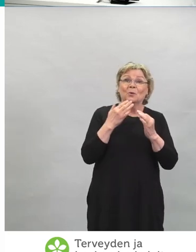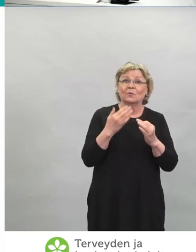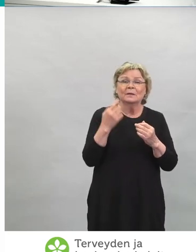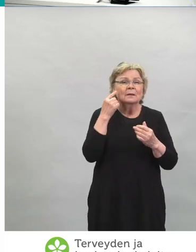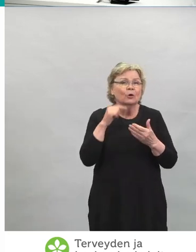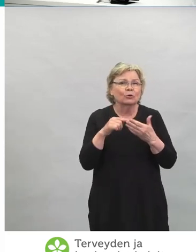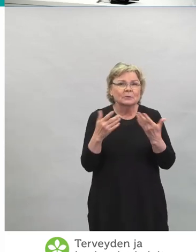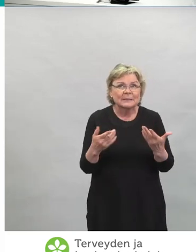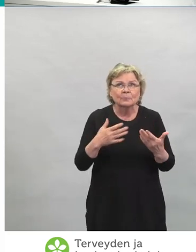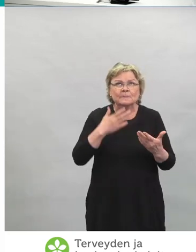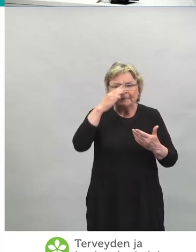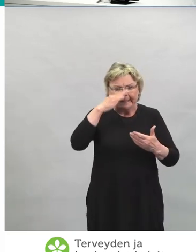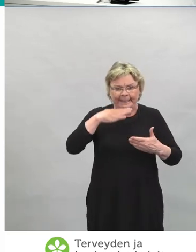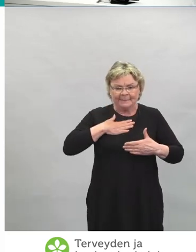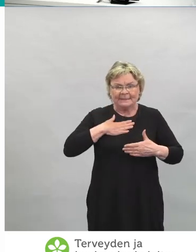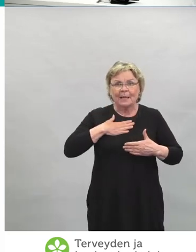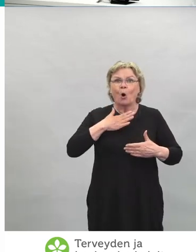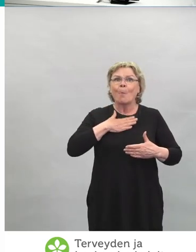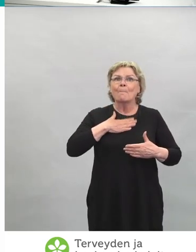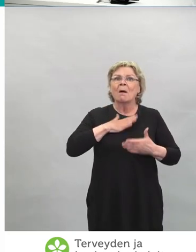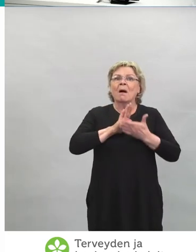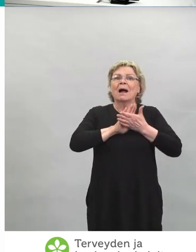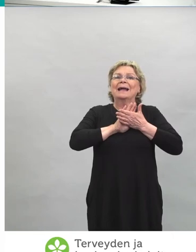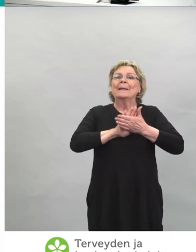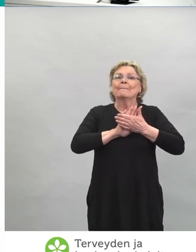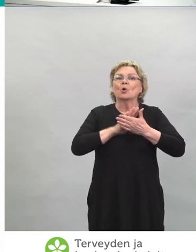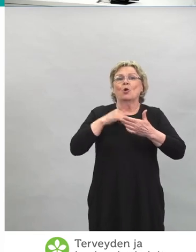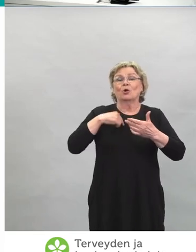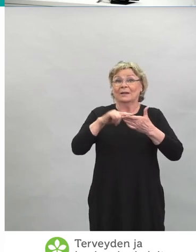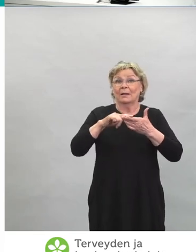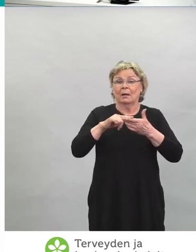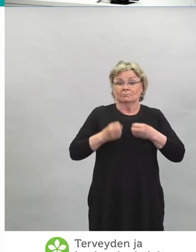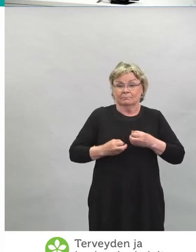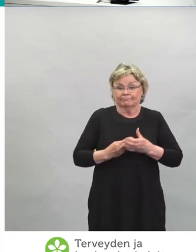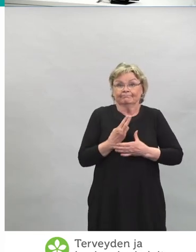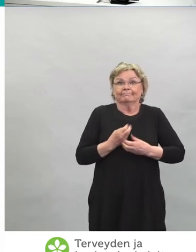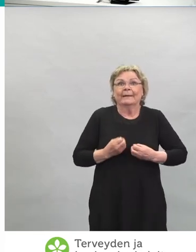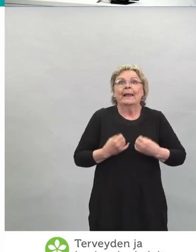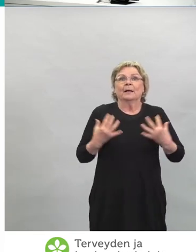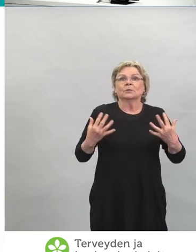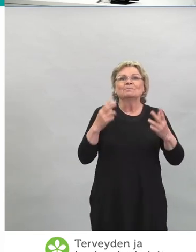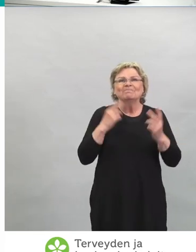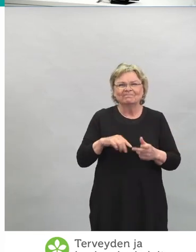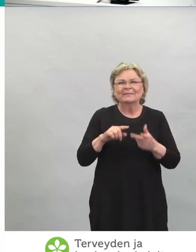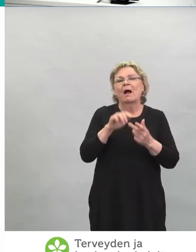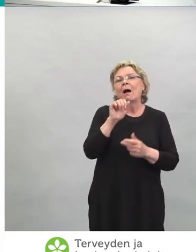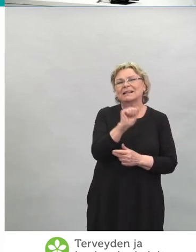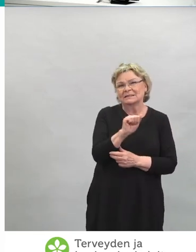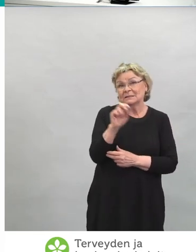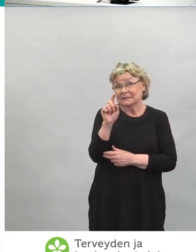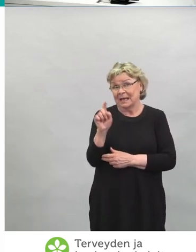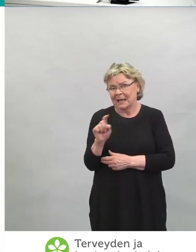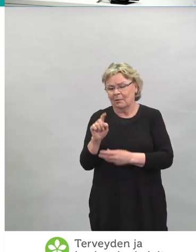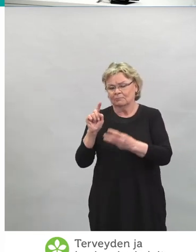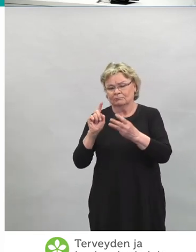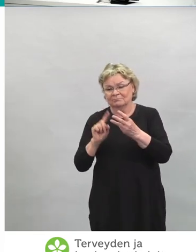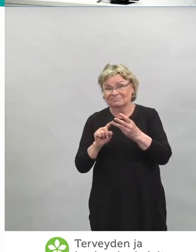ihmisen immunologian aktivoitumiseen. No sitten AstraZeneca, joka on ollut paljon tässä keväällä nyt